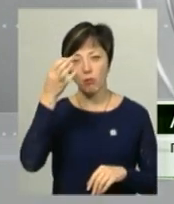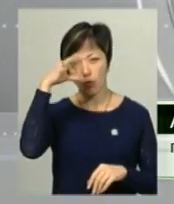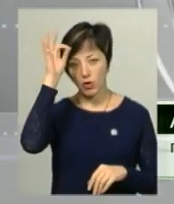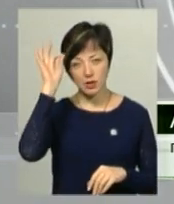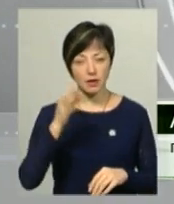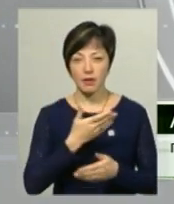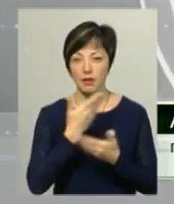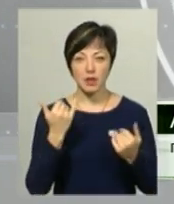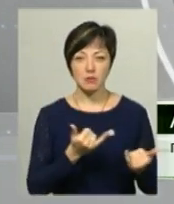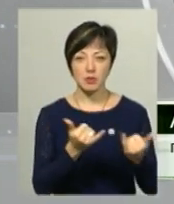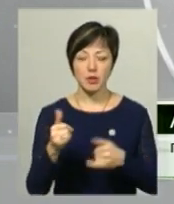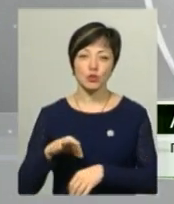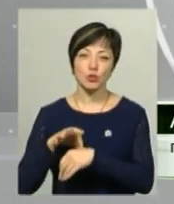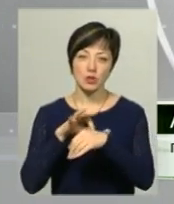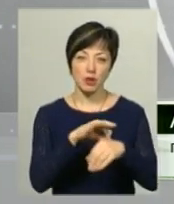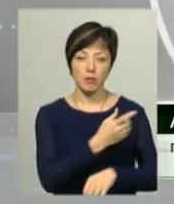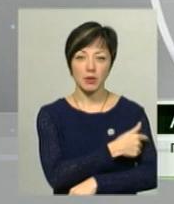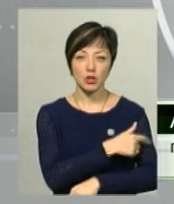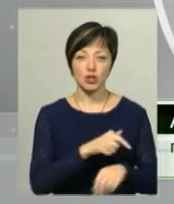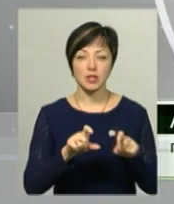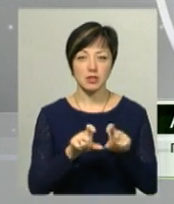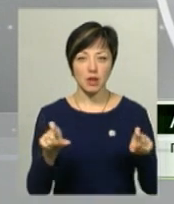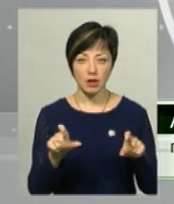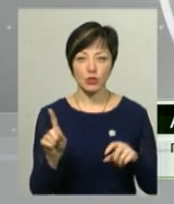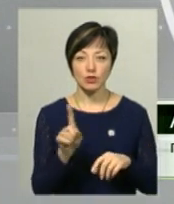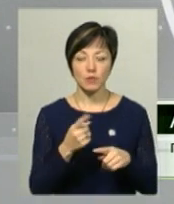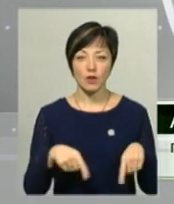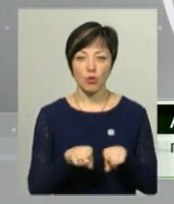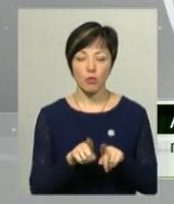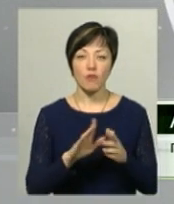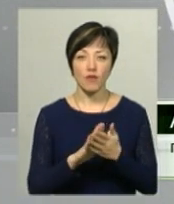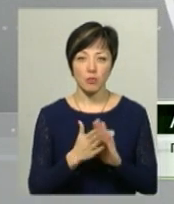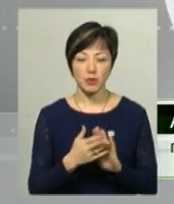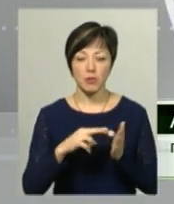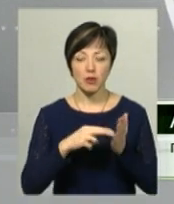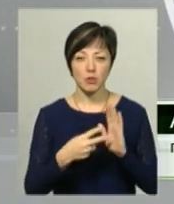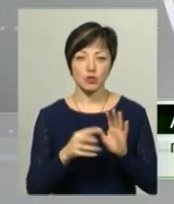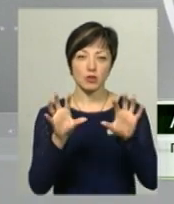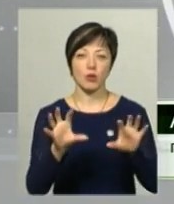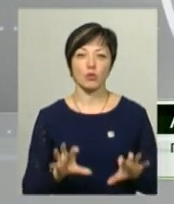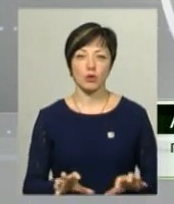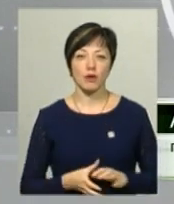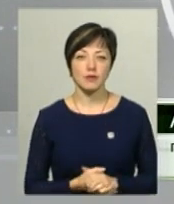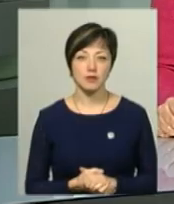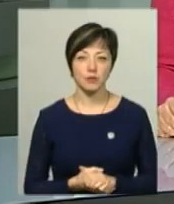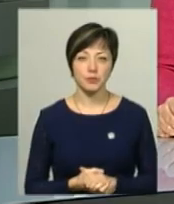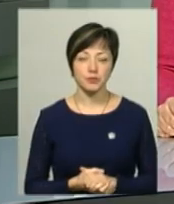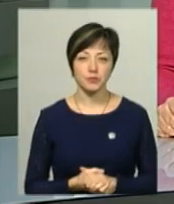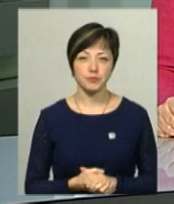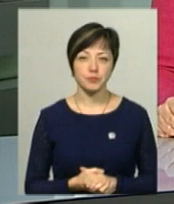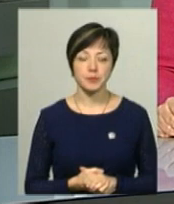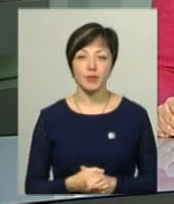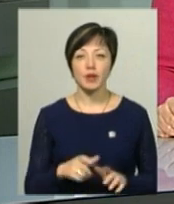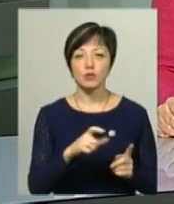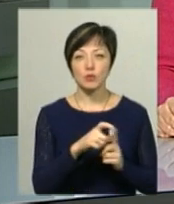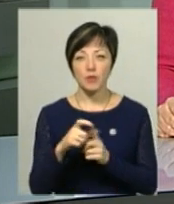не забезпечили його доставку в медичний заход, що такому випадку передбачено чинним законодавцем. За